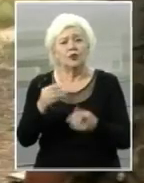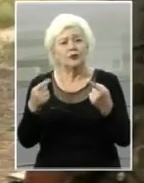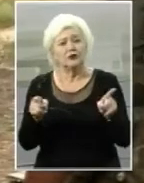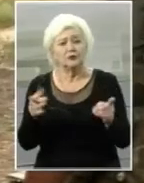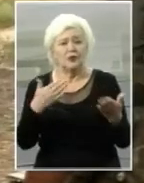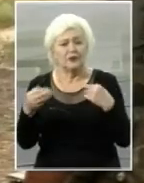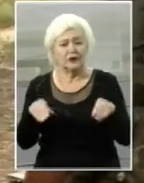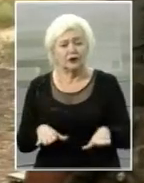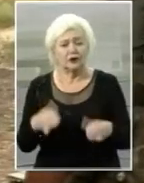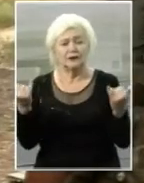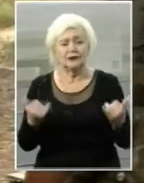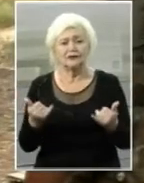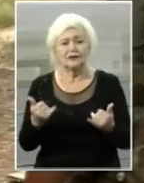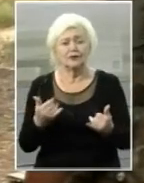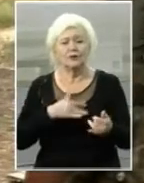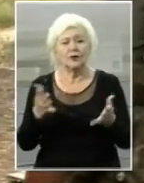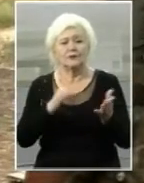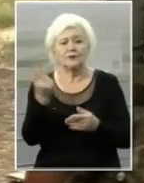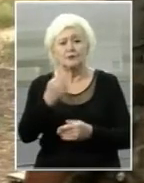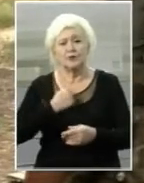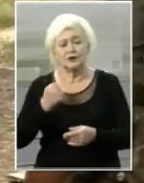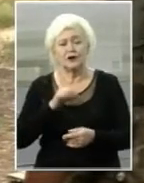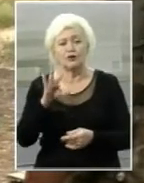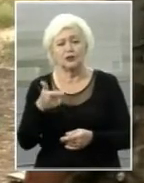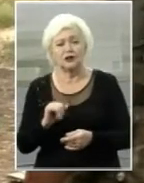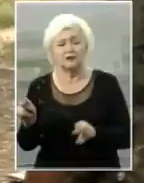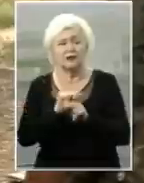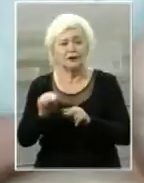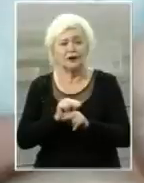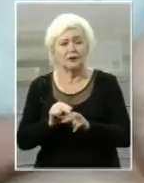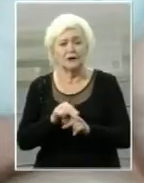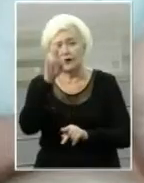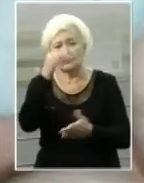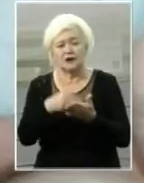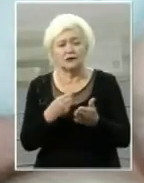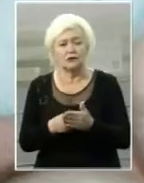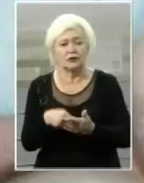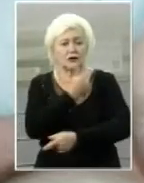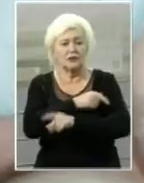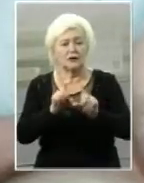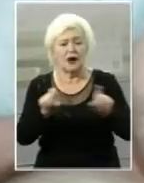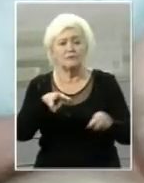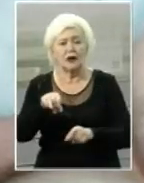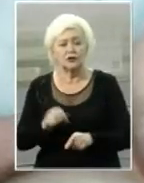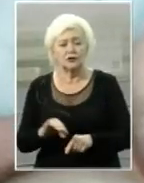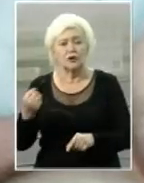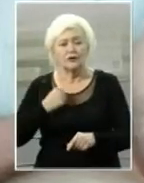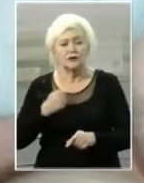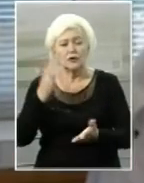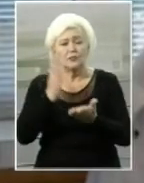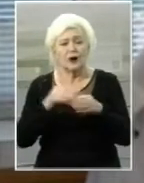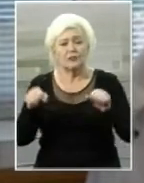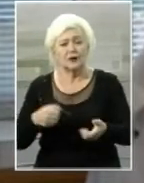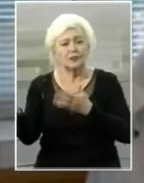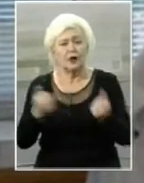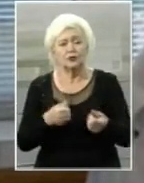На сьогодні боїць Гребачевське приходить лікування державним коштом у Дніпрі у лікарні Мечникова. У майбутньому військовий має право на отримання